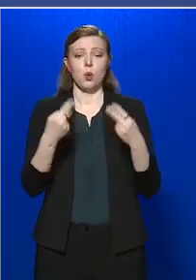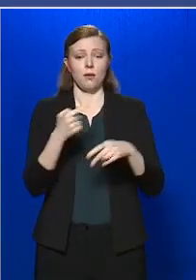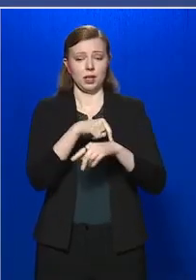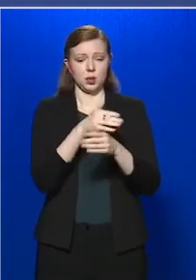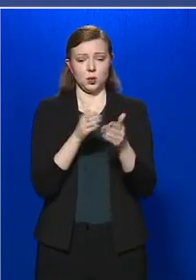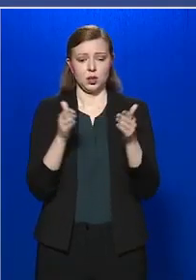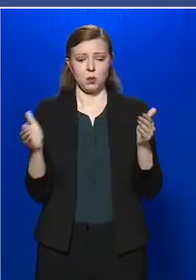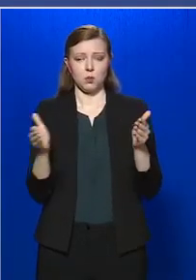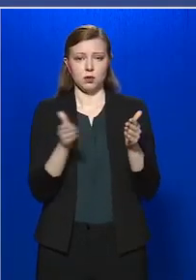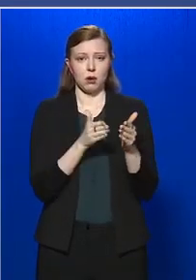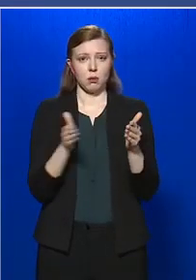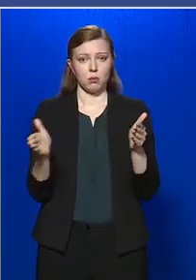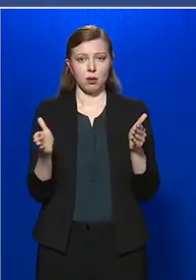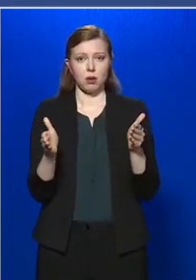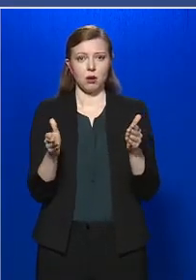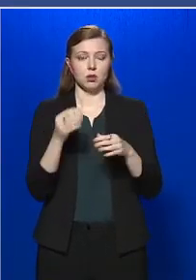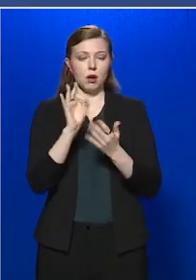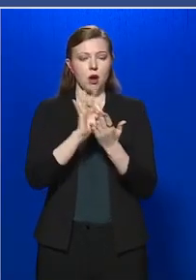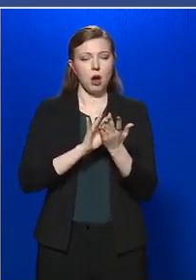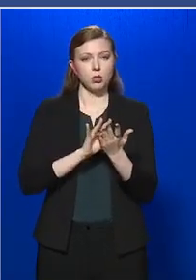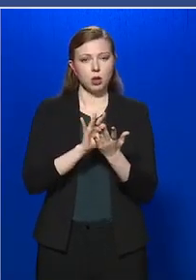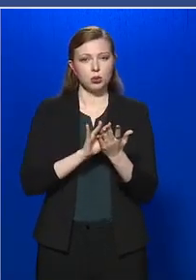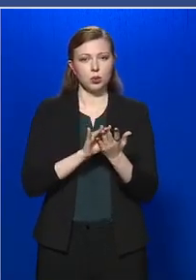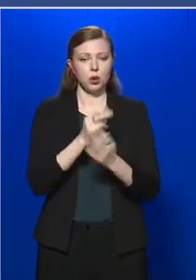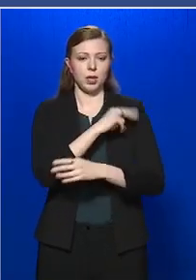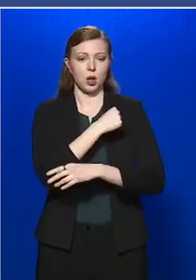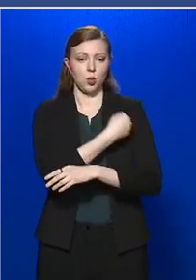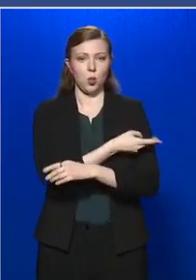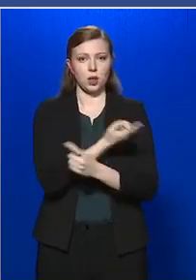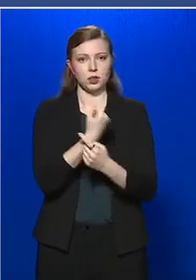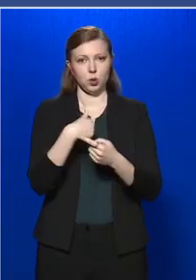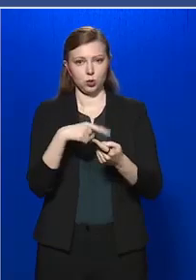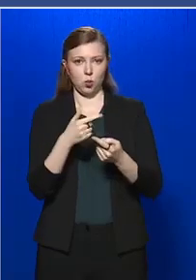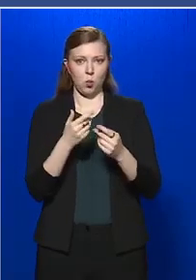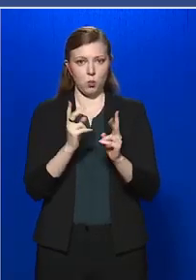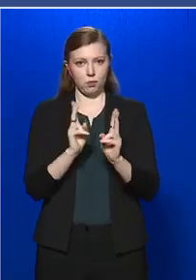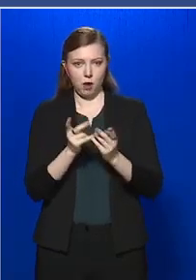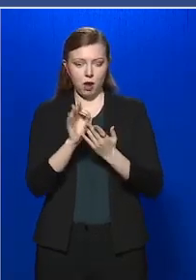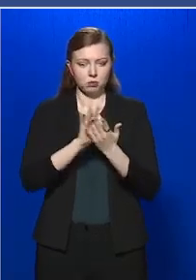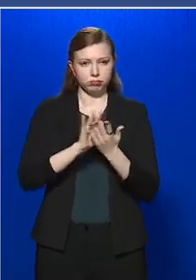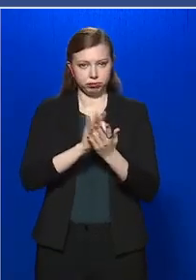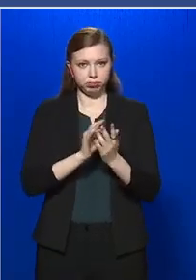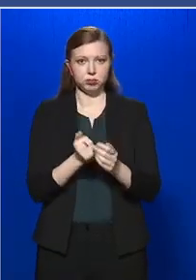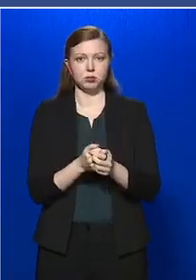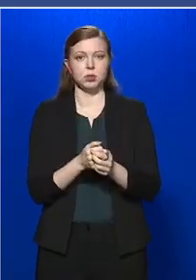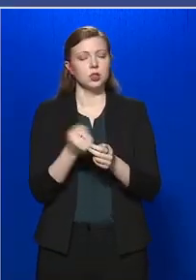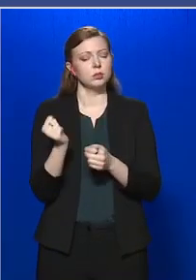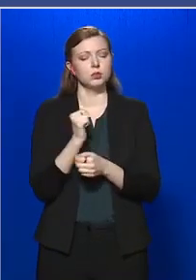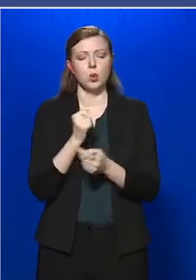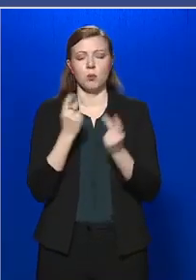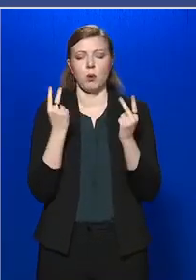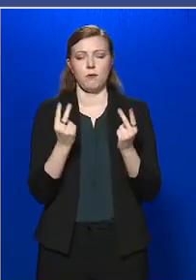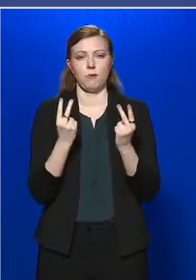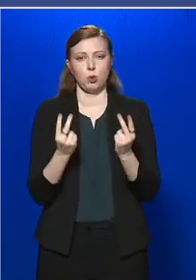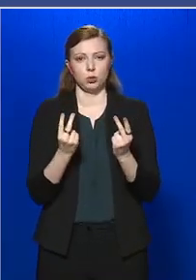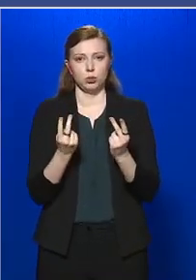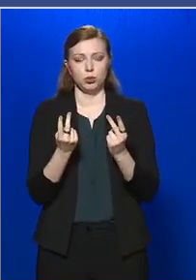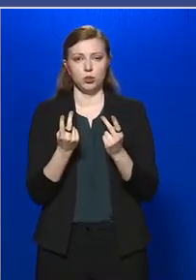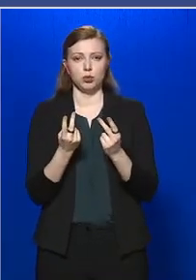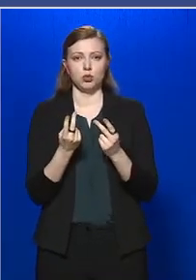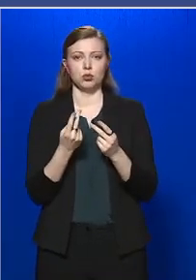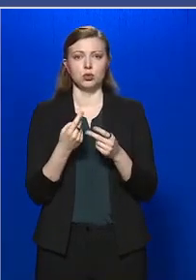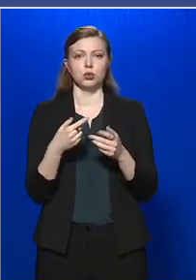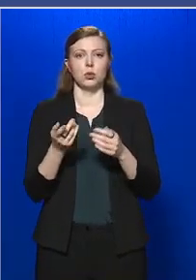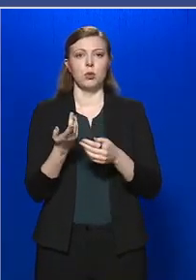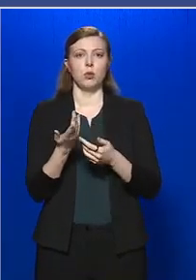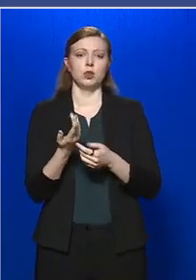időszakban azok az adatok, amelyek a kórházaktól származnak, és amelyek rendkívül fontosak ahhoz, hogy egy szűk